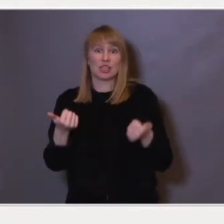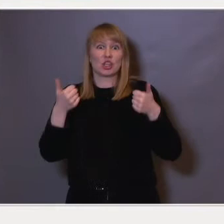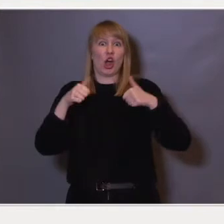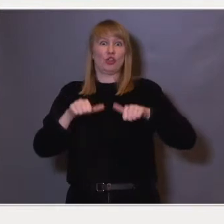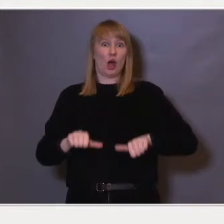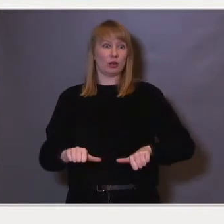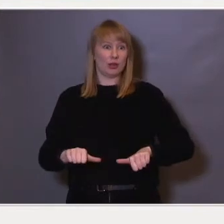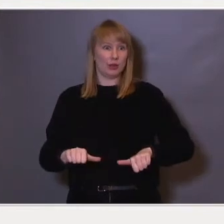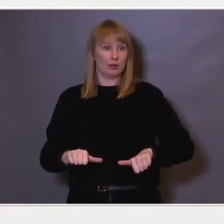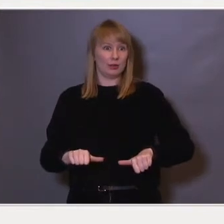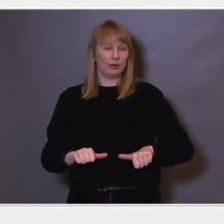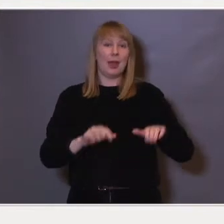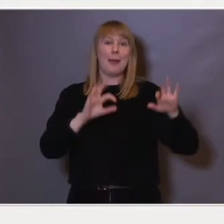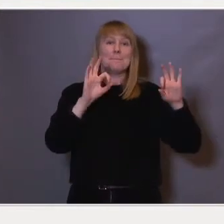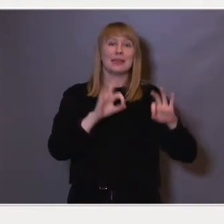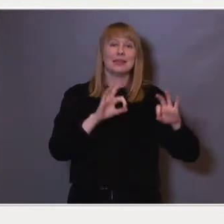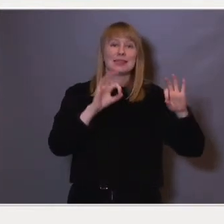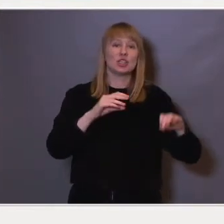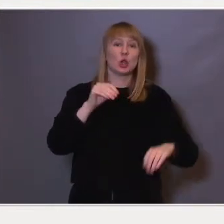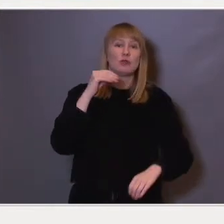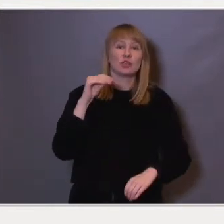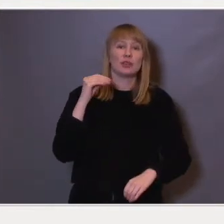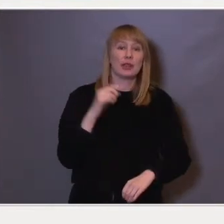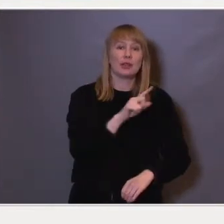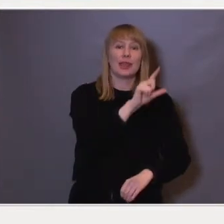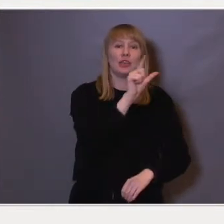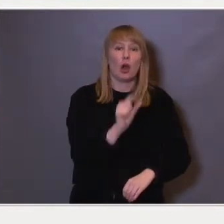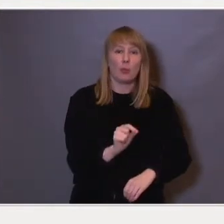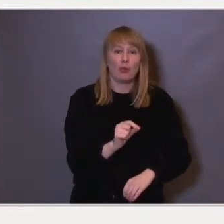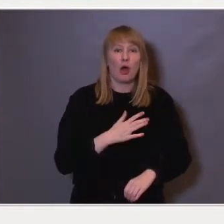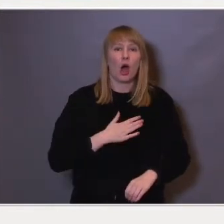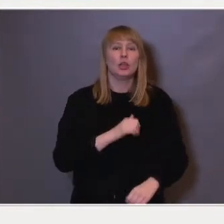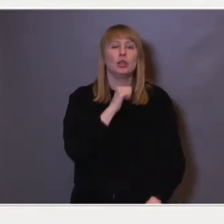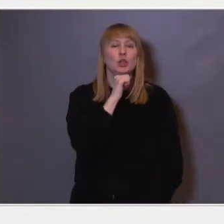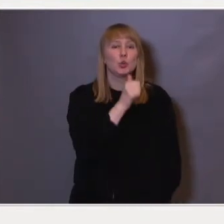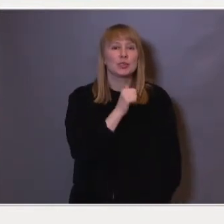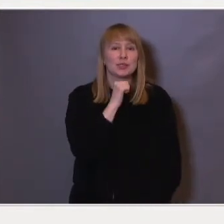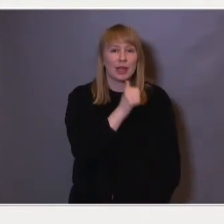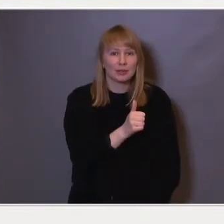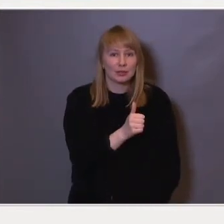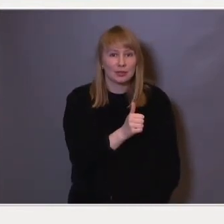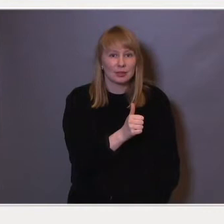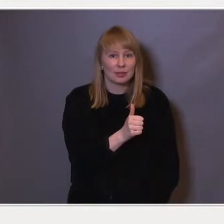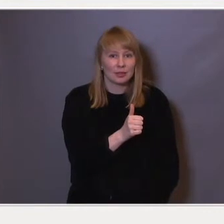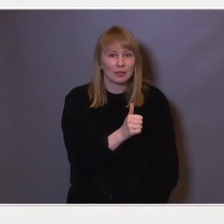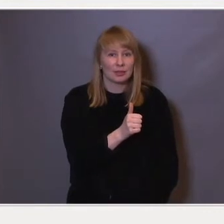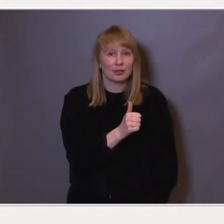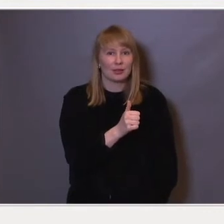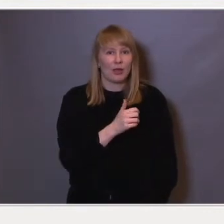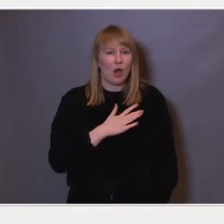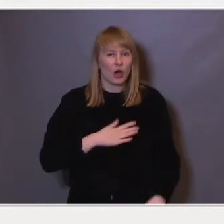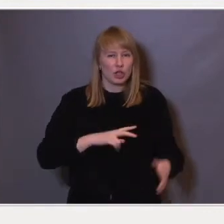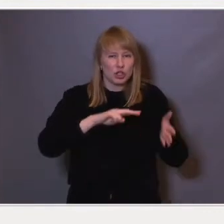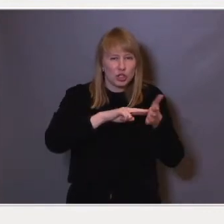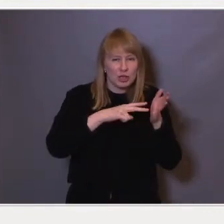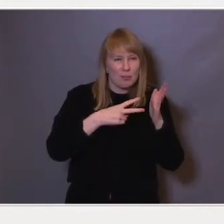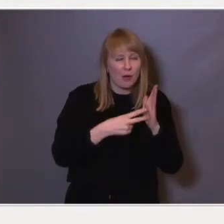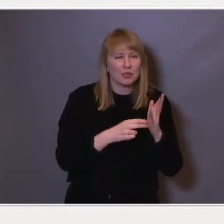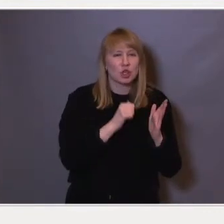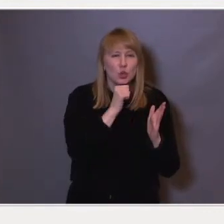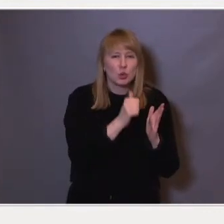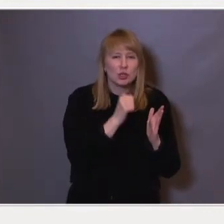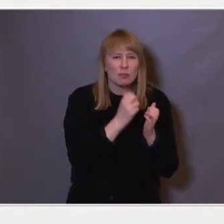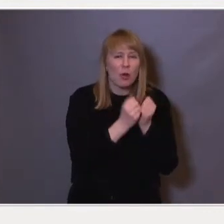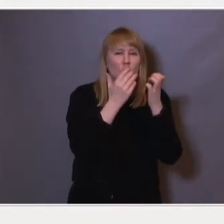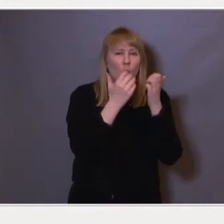samtlige av de medisinske universitetene i Japan har jukset, organisert systematisk juks gjennom